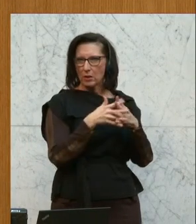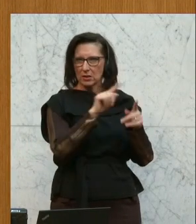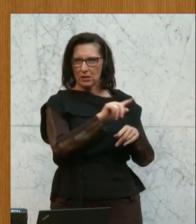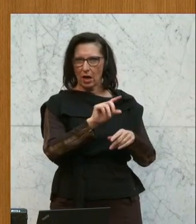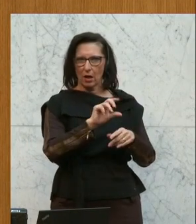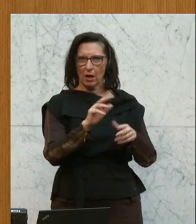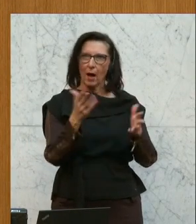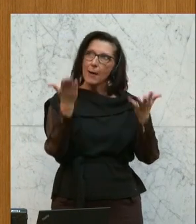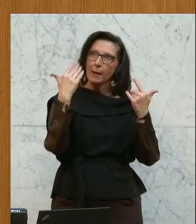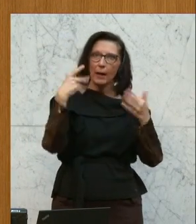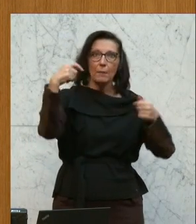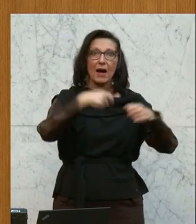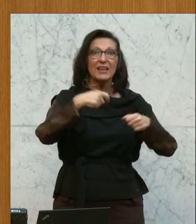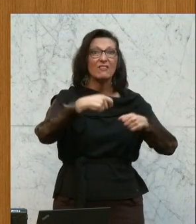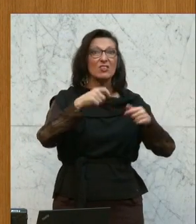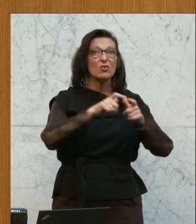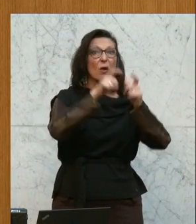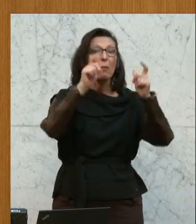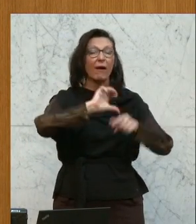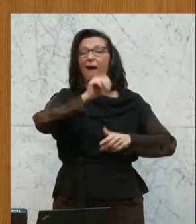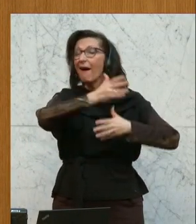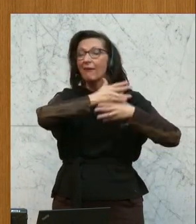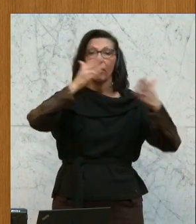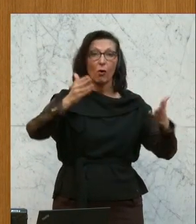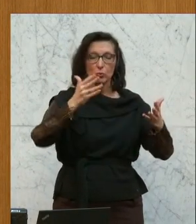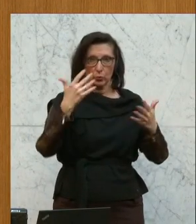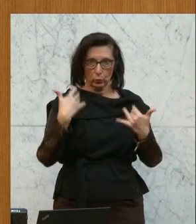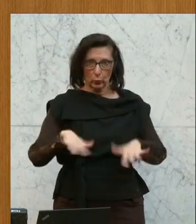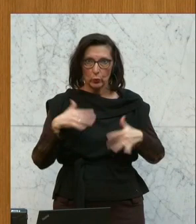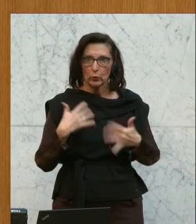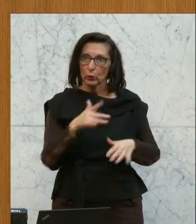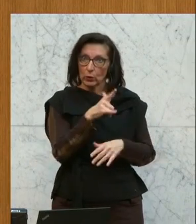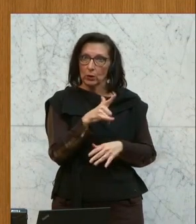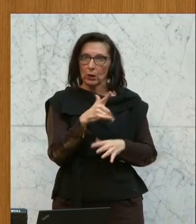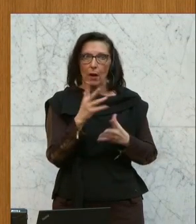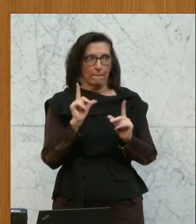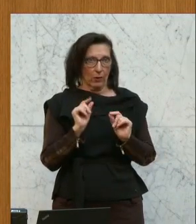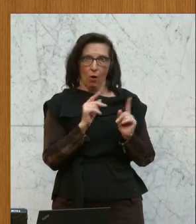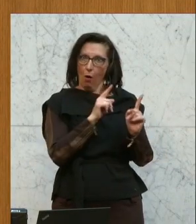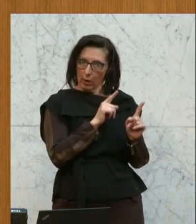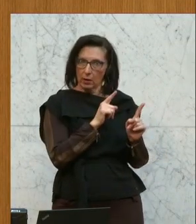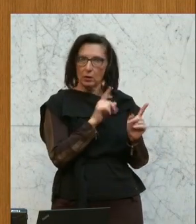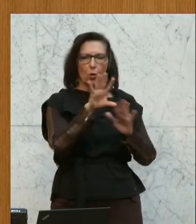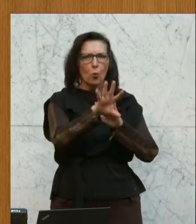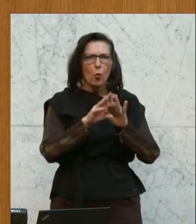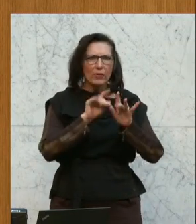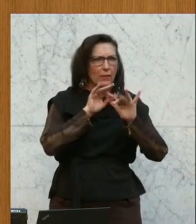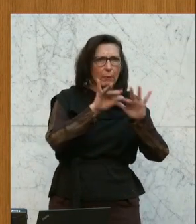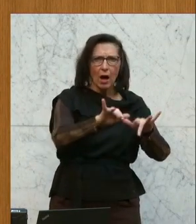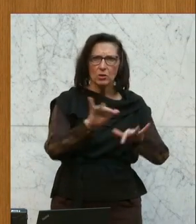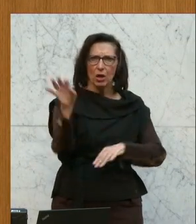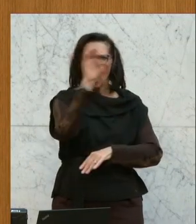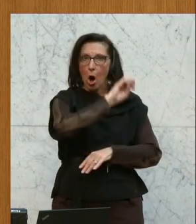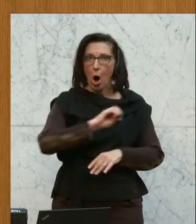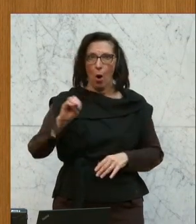Klimainvestitionspaket heraus, das dieses Land je gesehen hat. Schafft damit eine enorme Sogwirkung auf Unternehmen, auf europäische